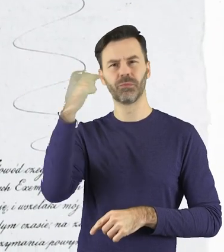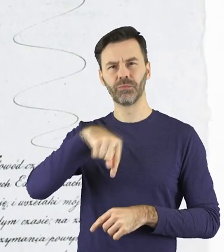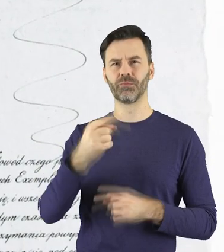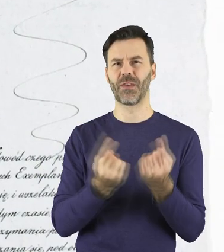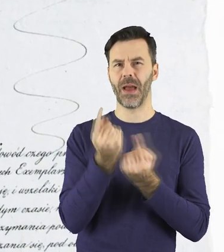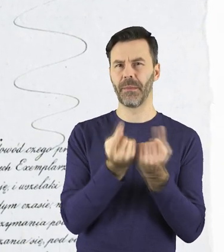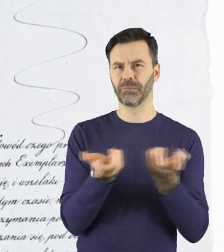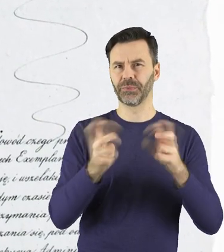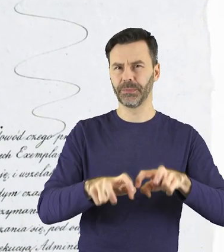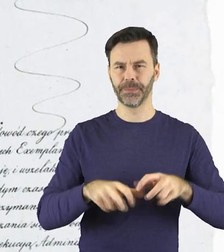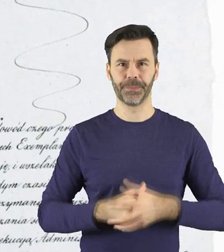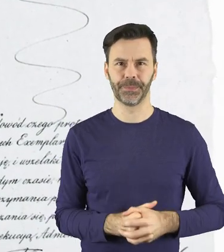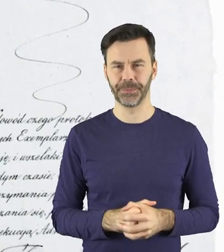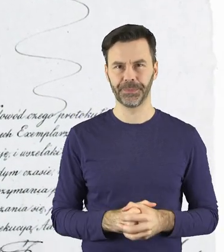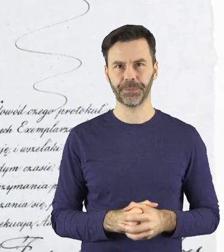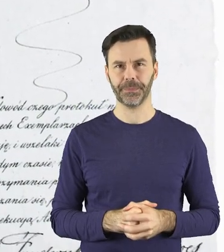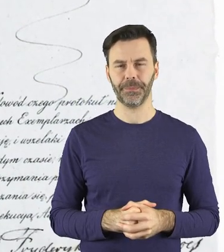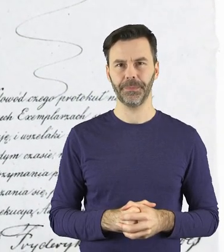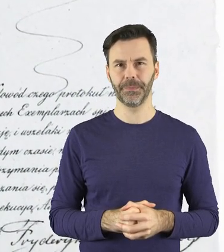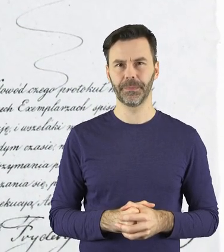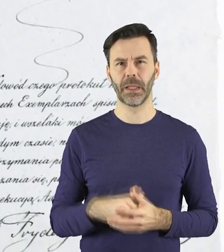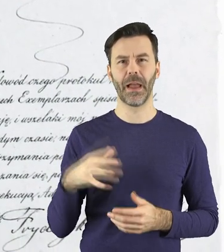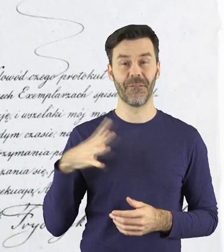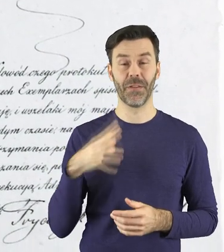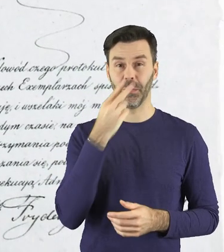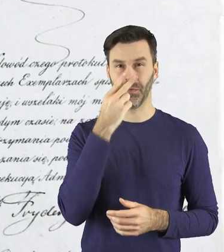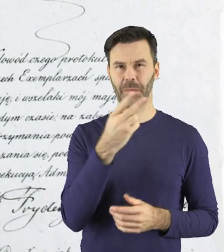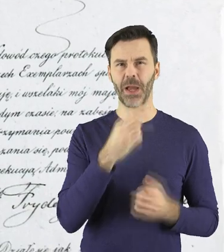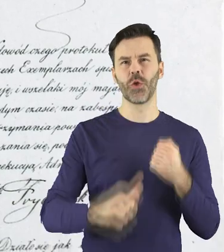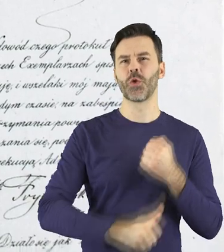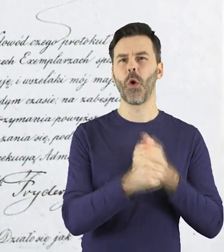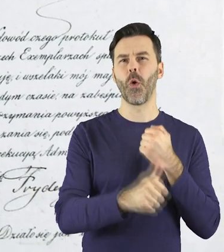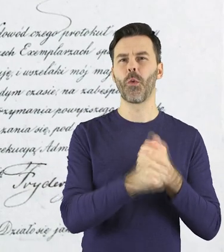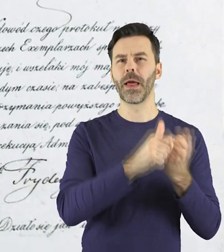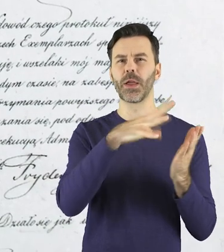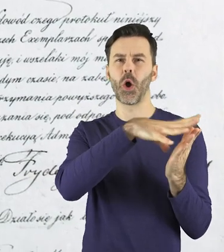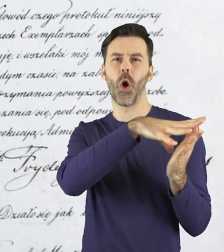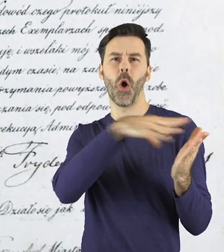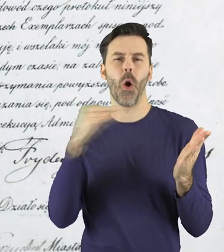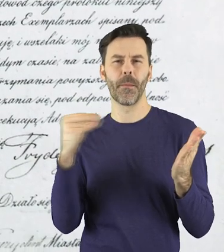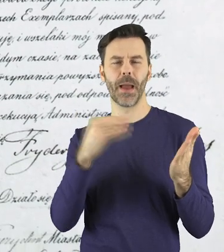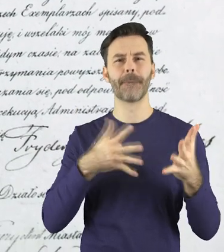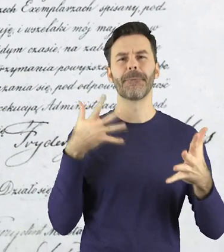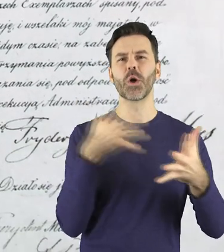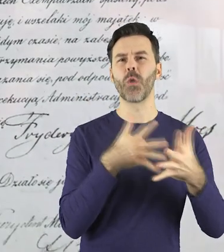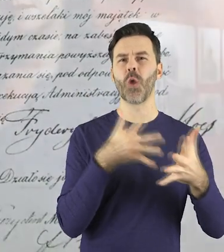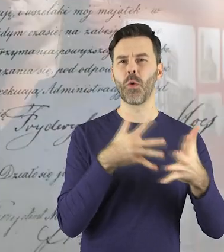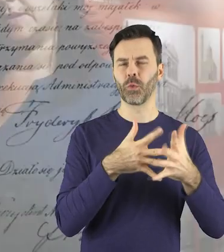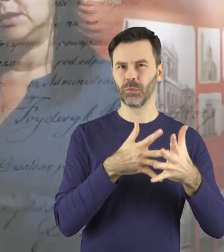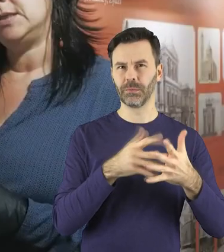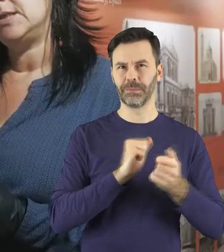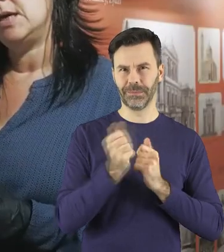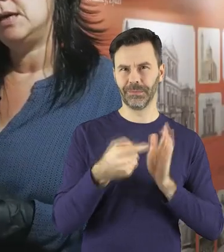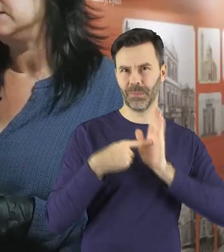naszym mieście. Warto przyjrzeć się kopii dokumentu, protokołu deklaracyjnego, który